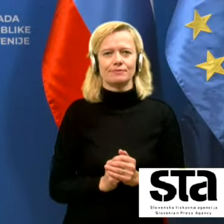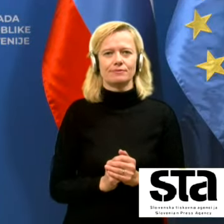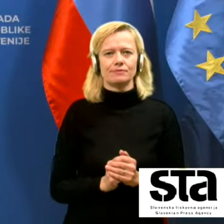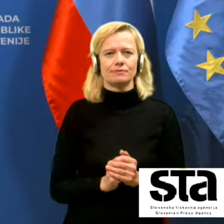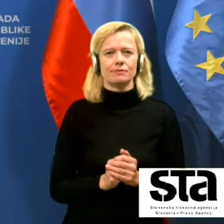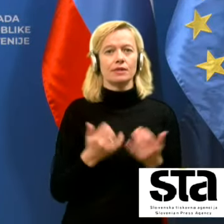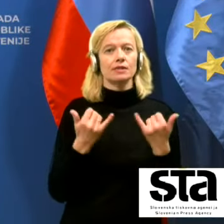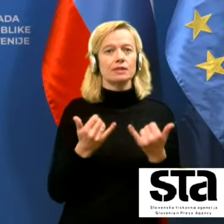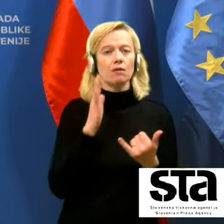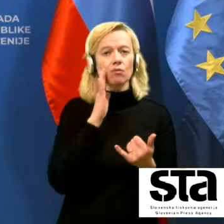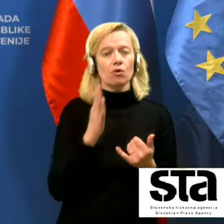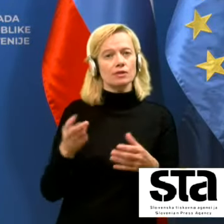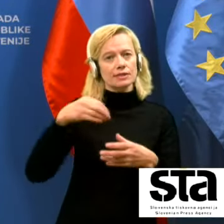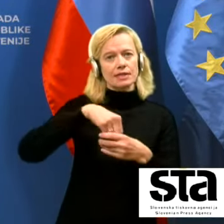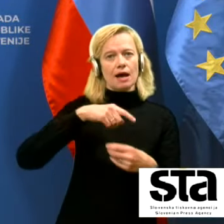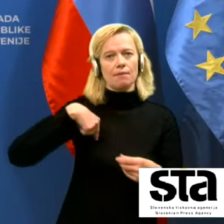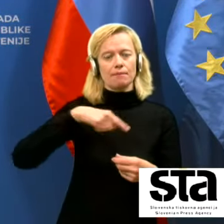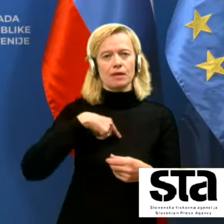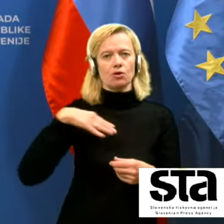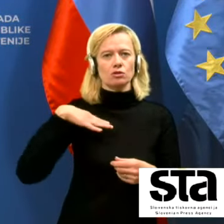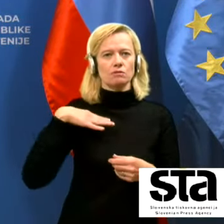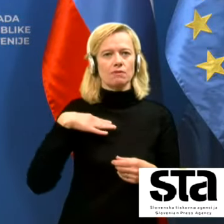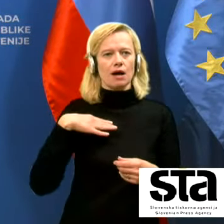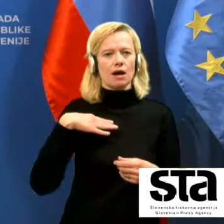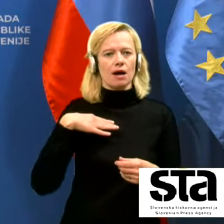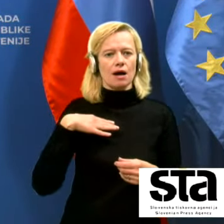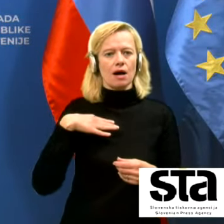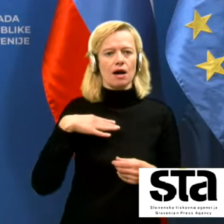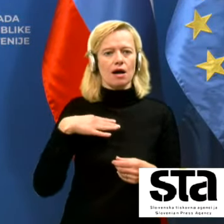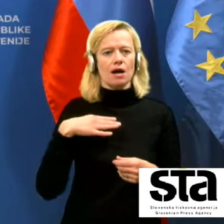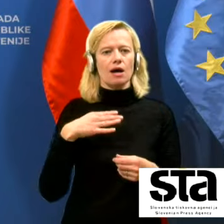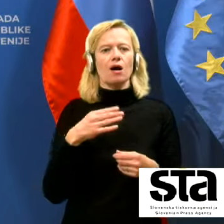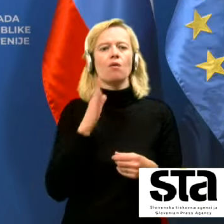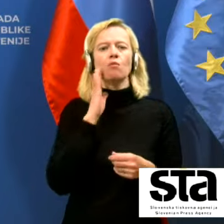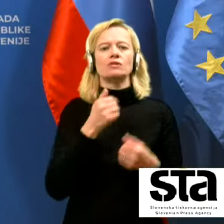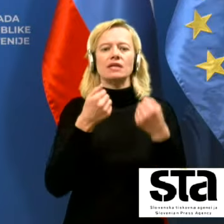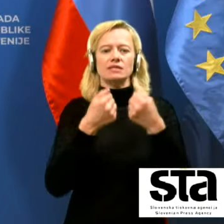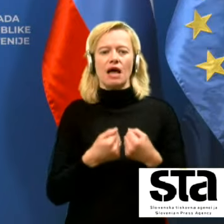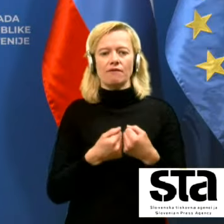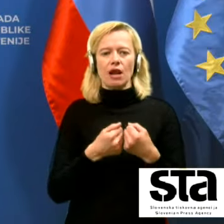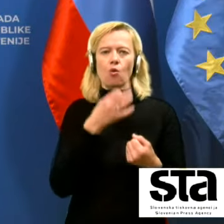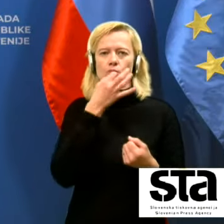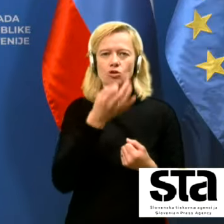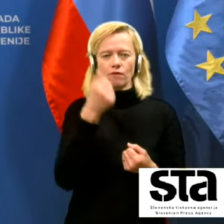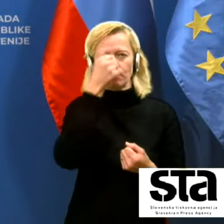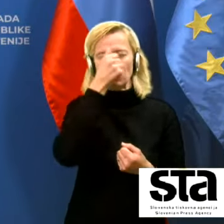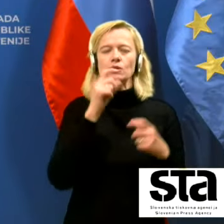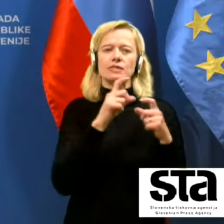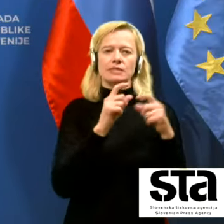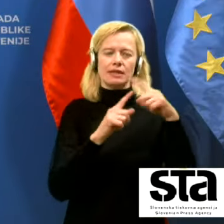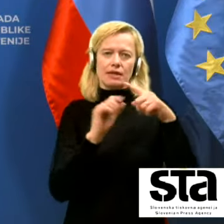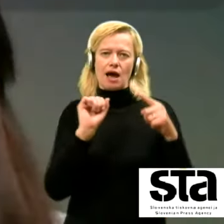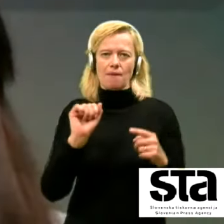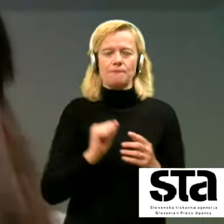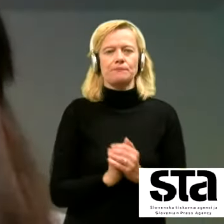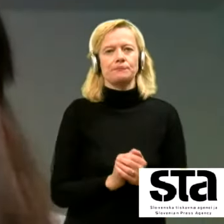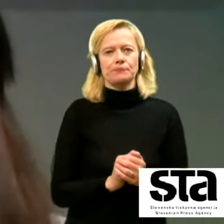Zdaj pa bo z nami gospa Domenika Preskar, ki bo zastavila vprašanje v imenu Slovenske tiskovne agencije.